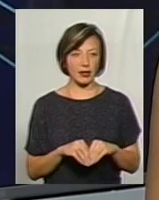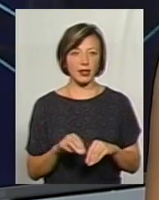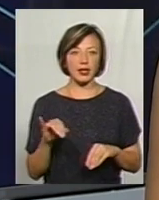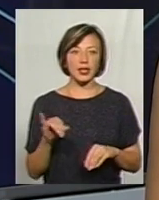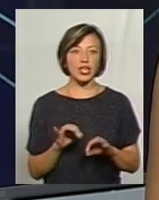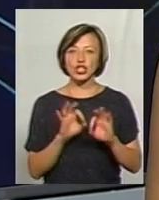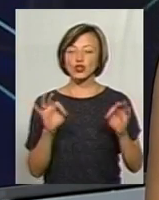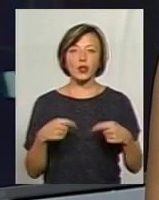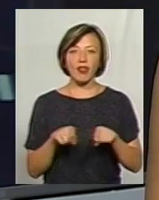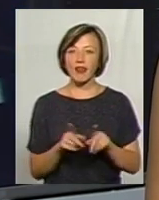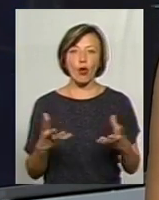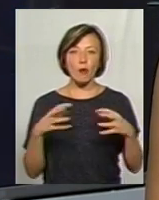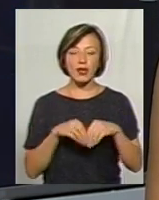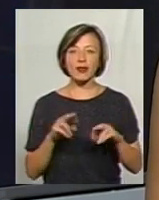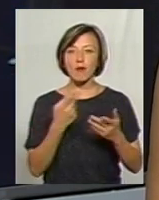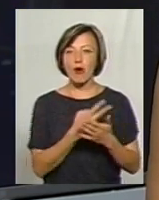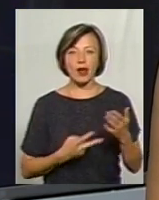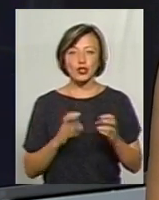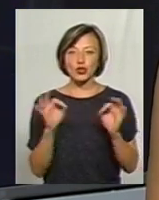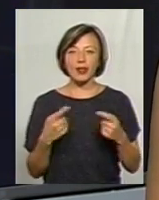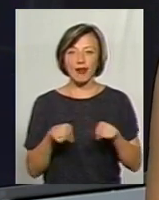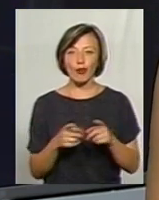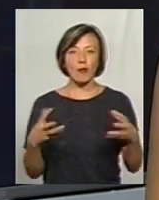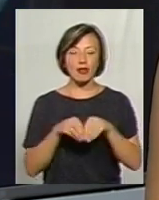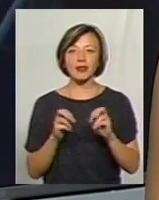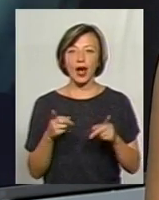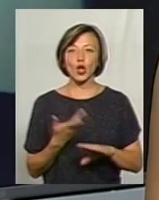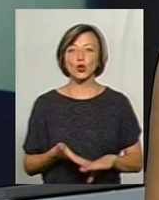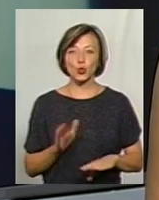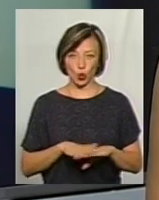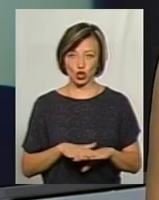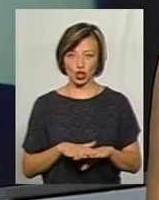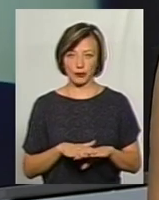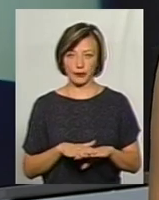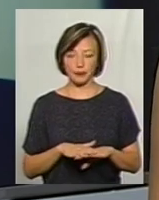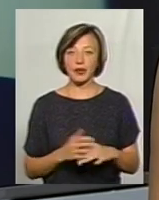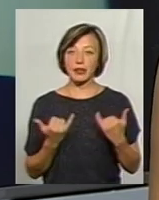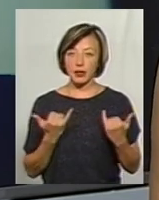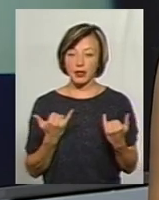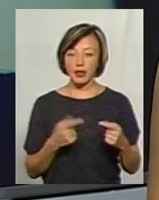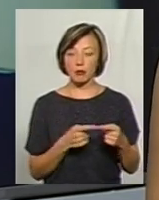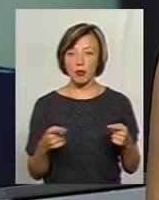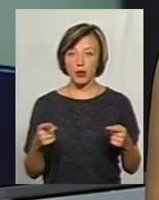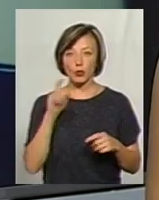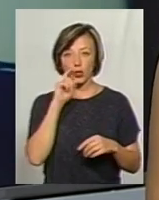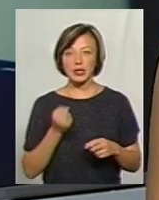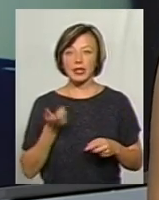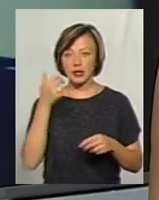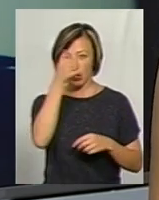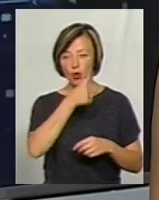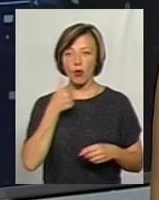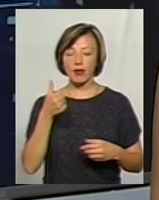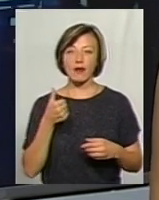ніщо так не об'єднує як поразка і ніщо так не об'єднує як труднощі. На даний момент Україна вже кілька років